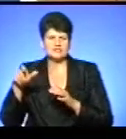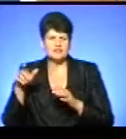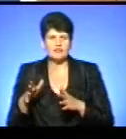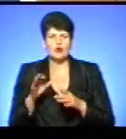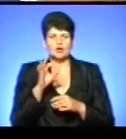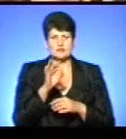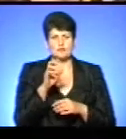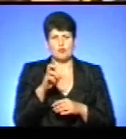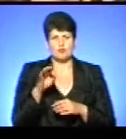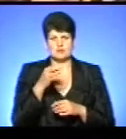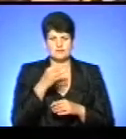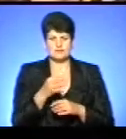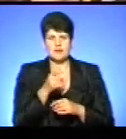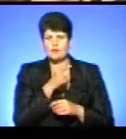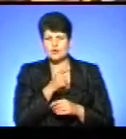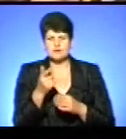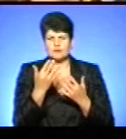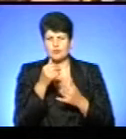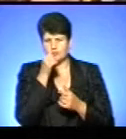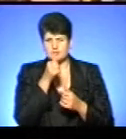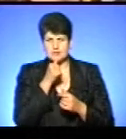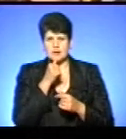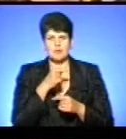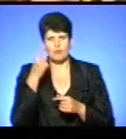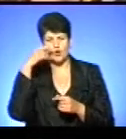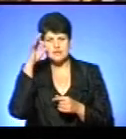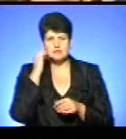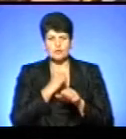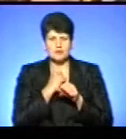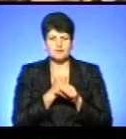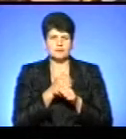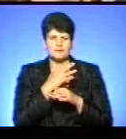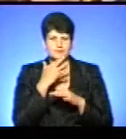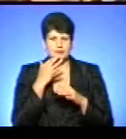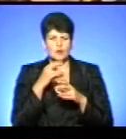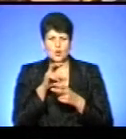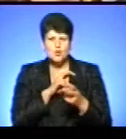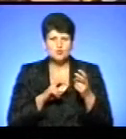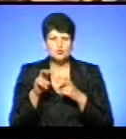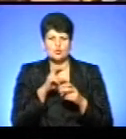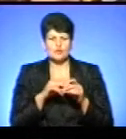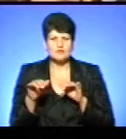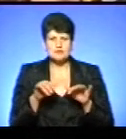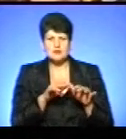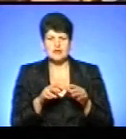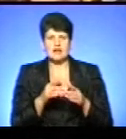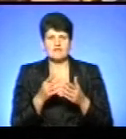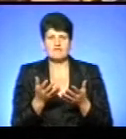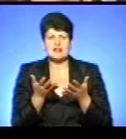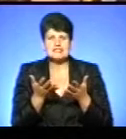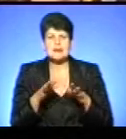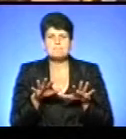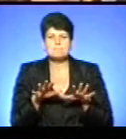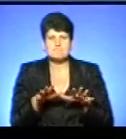Олександр Богомол. Напротяг з декількох місяців поліцейські здійснювали ряд оперативно-розшукових заходів для встановлення місця